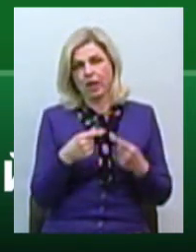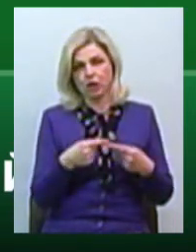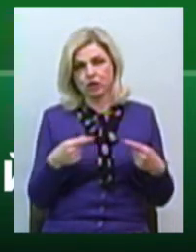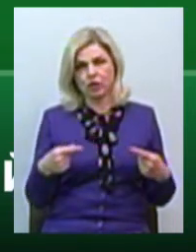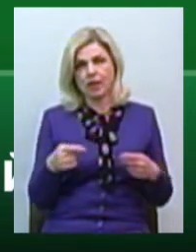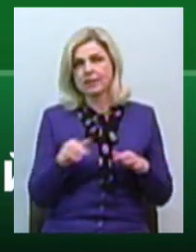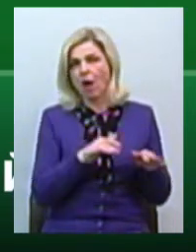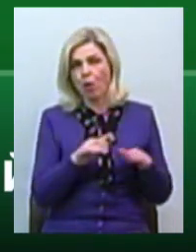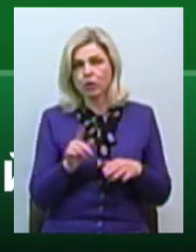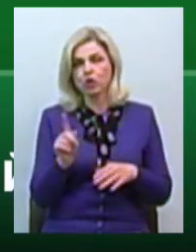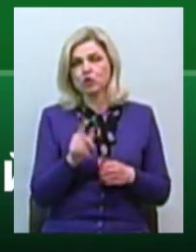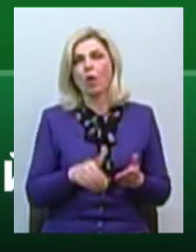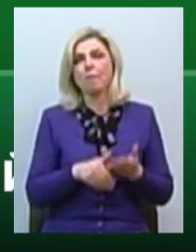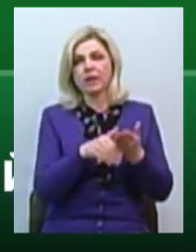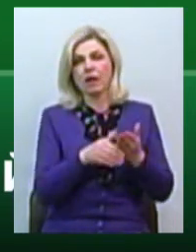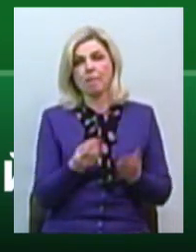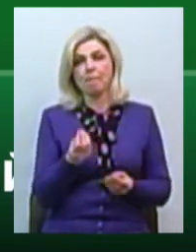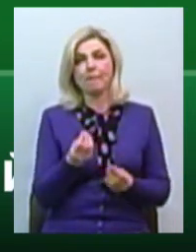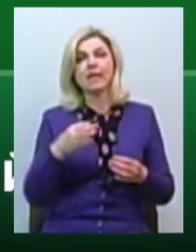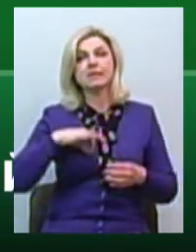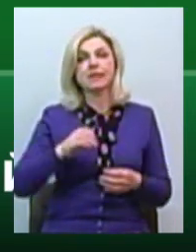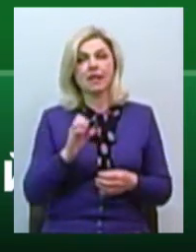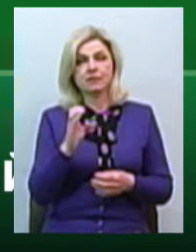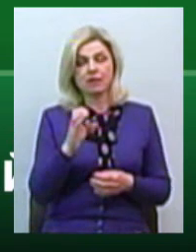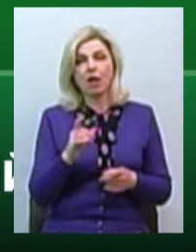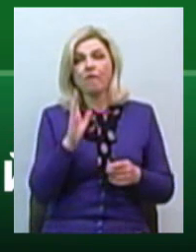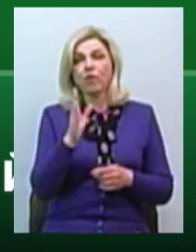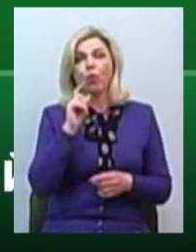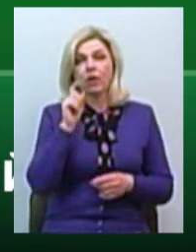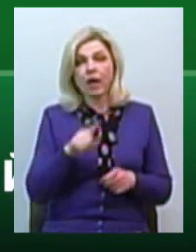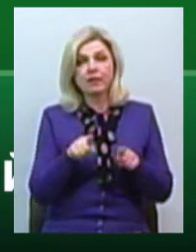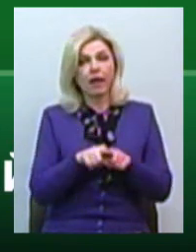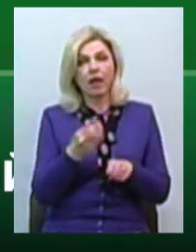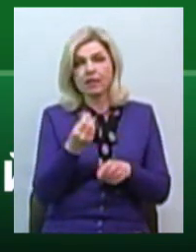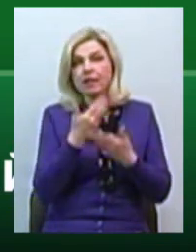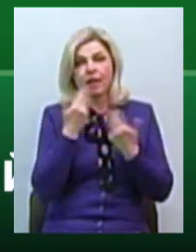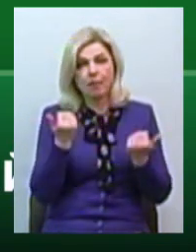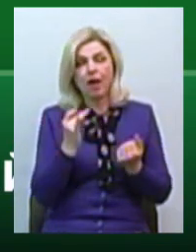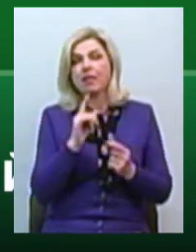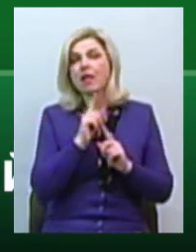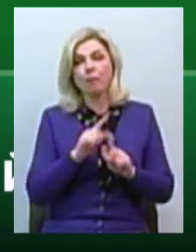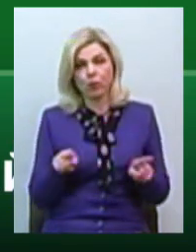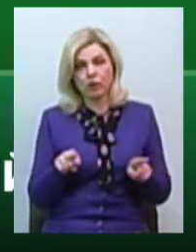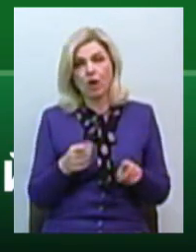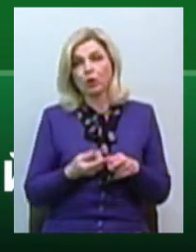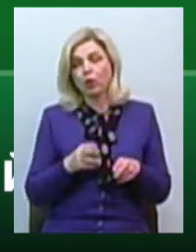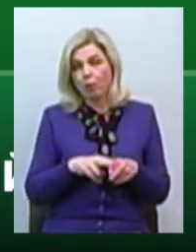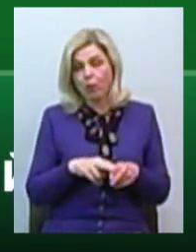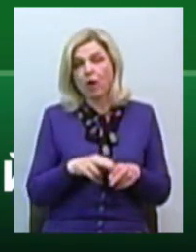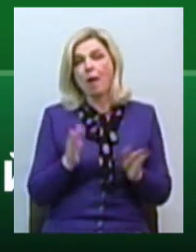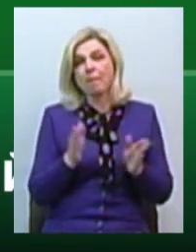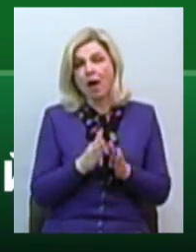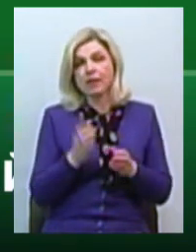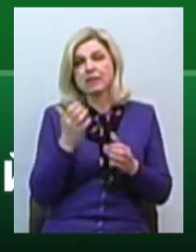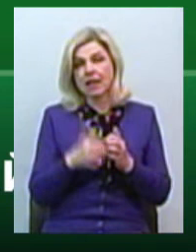заходи, які підтримують дізнес. В Україні таких грошей немає і не буде, тому малий-середний